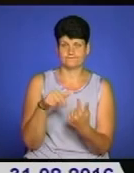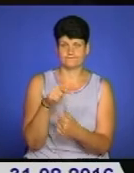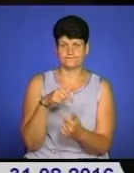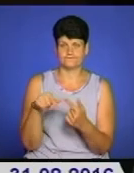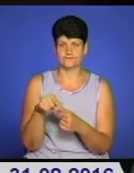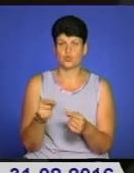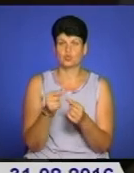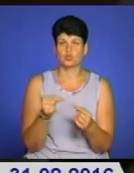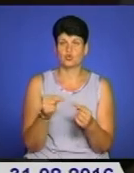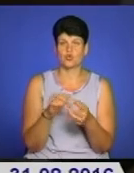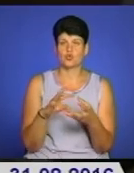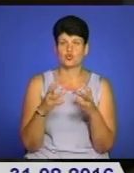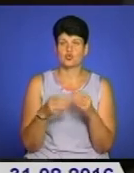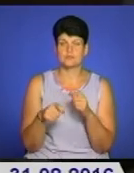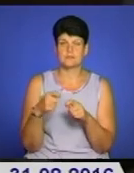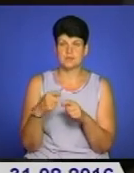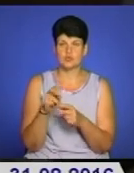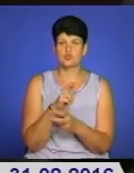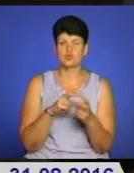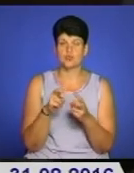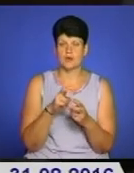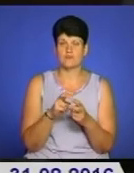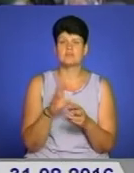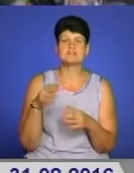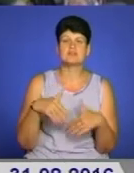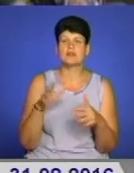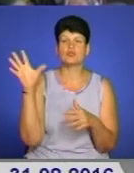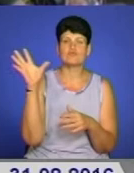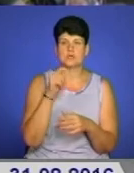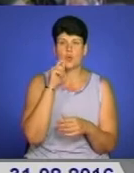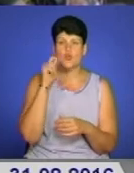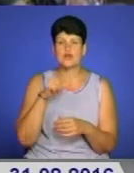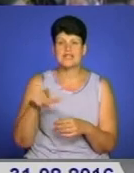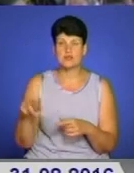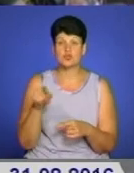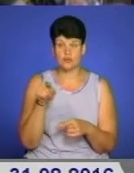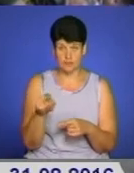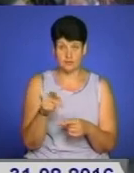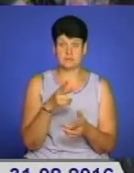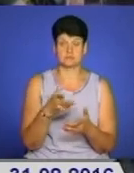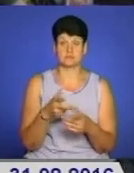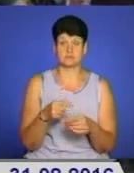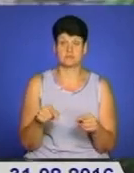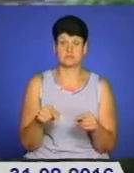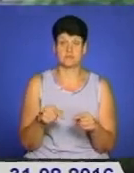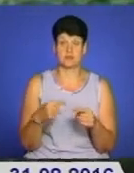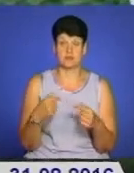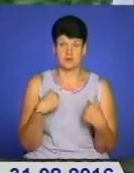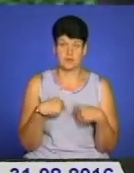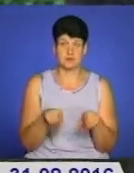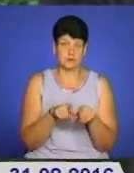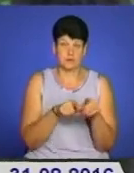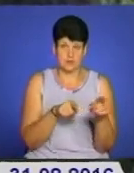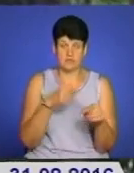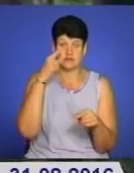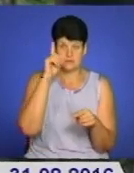уточнюють суми збитків, шукають постраждалих. Правоохоронці звертаються до усіх українців. Якщо ви постраждали від діяльності цього злочинного групування, чи